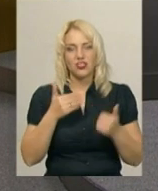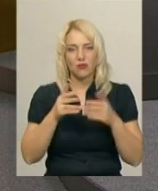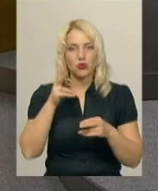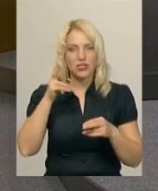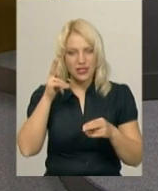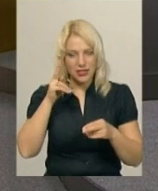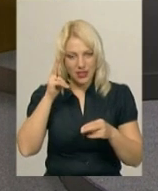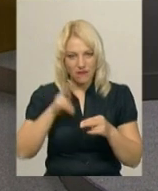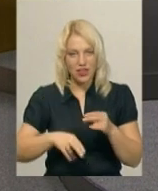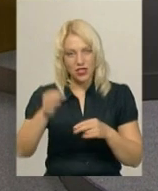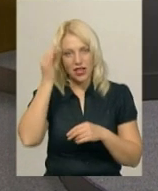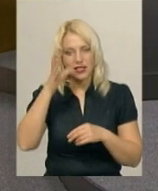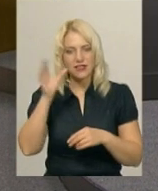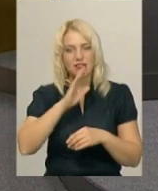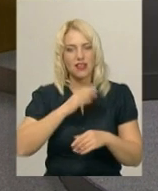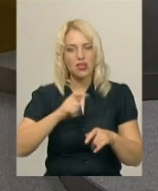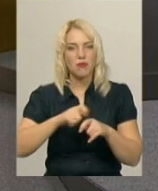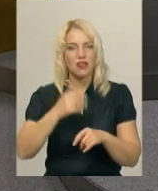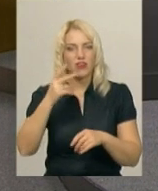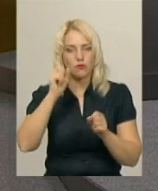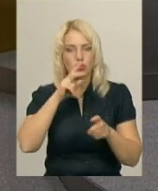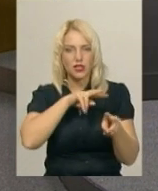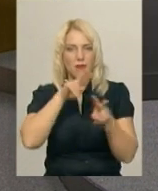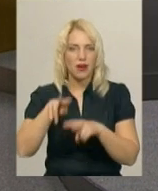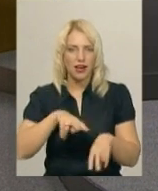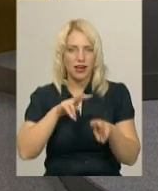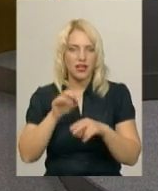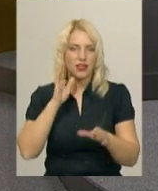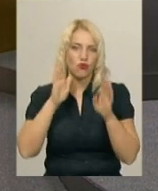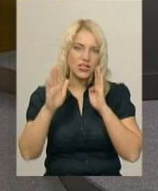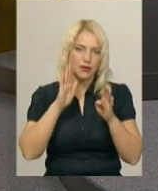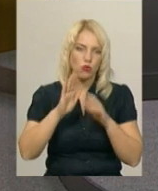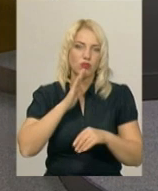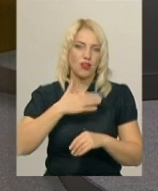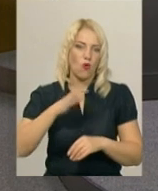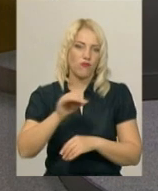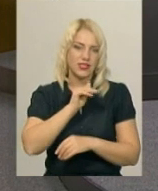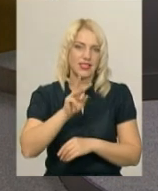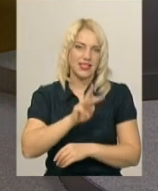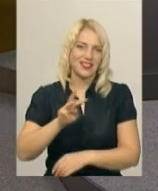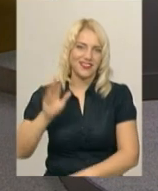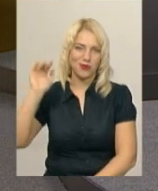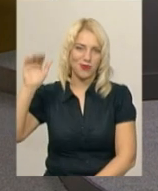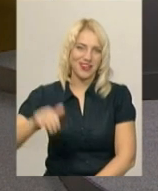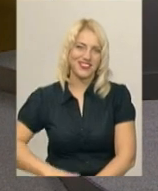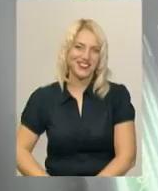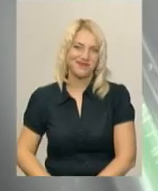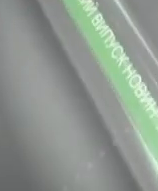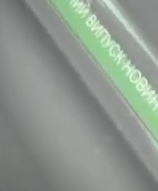завершений. Нагадаю, всі наші матеріали ви можете переглядати в мережах Фейсбук та на нашому офіційному сайті. До побачення.